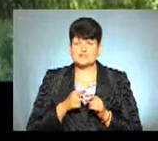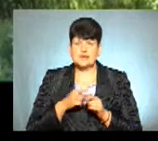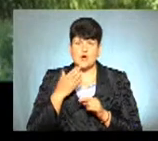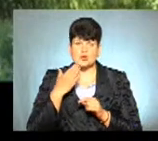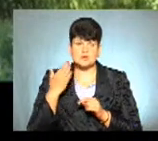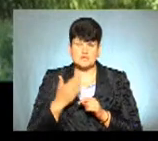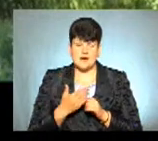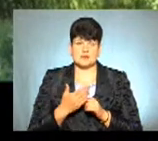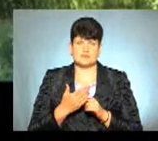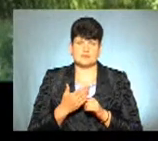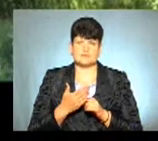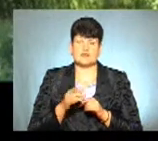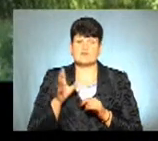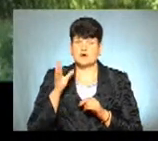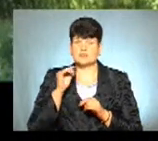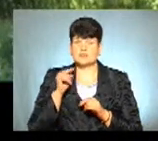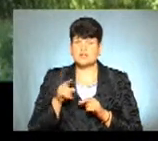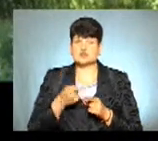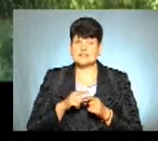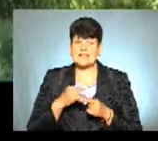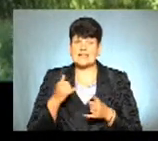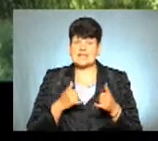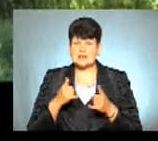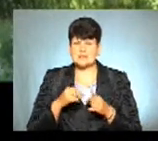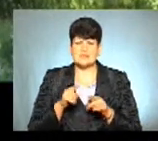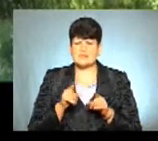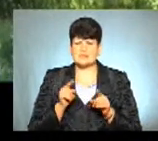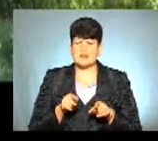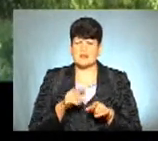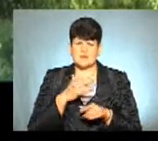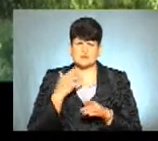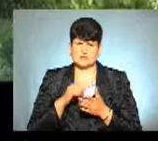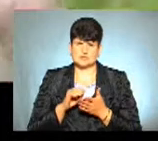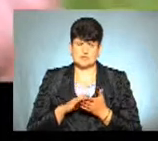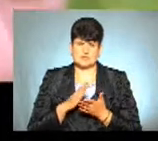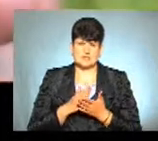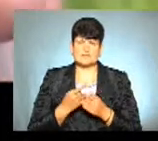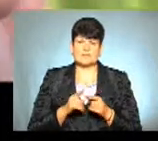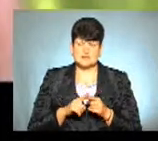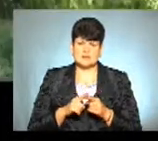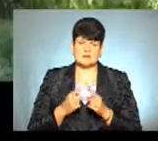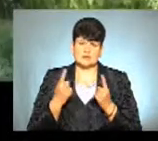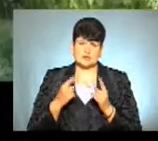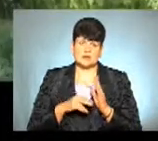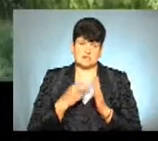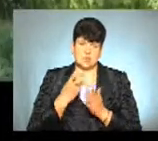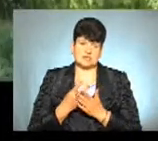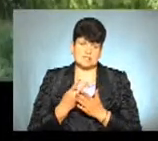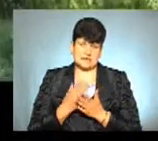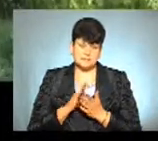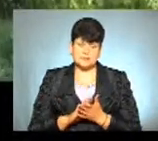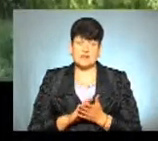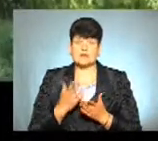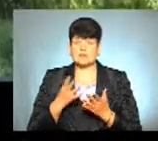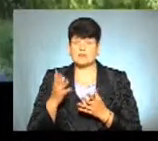іспит основної сесії, враховуючи те, що це хімія, на яку не так вже і багато зареєструвалися, то це також досить високий показник. Ну, якщо врахувати,